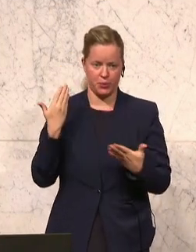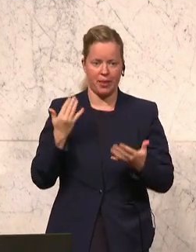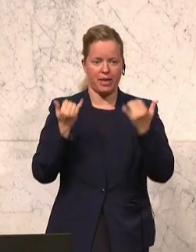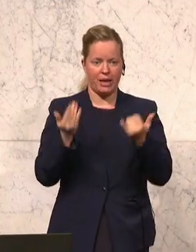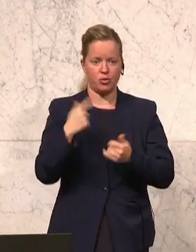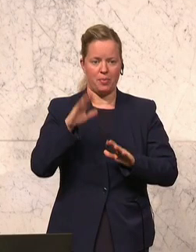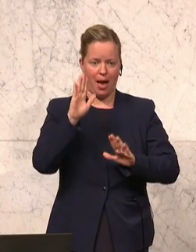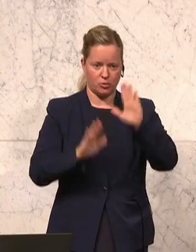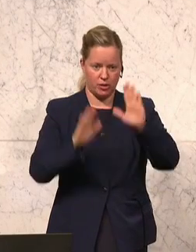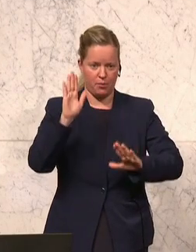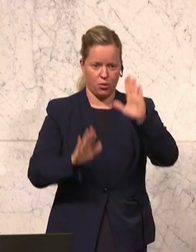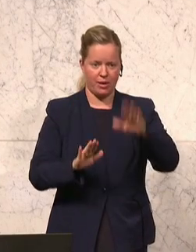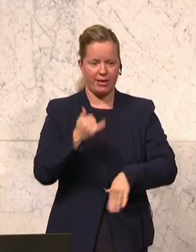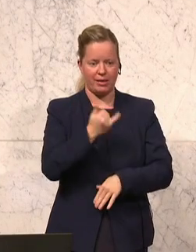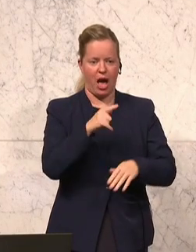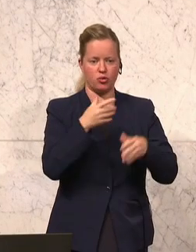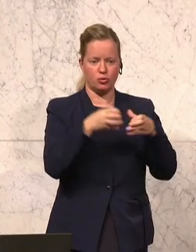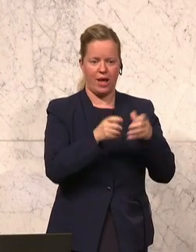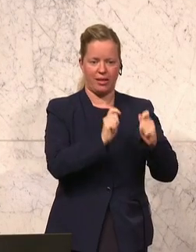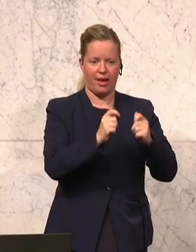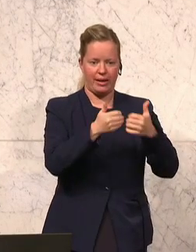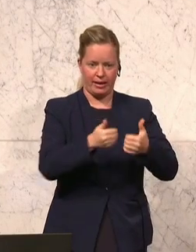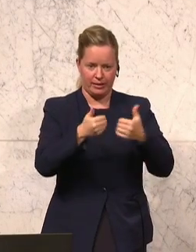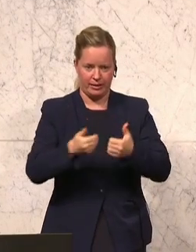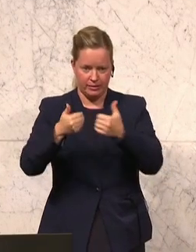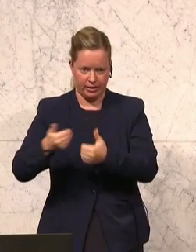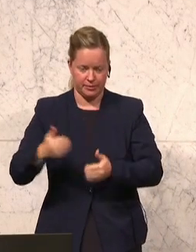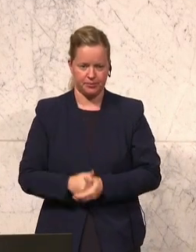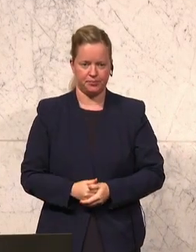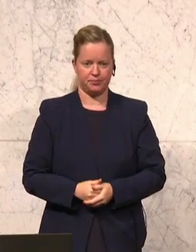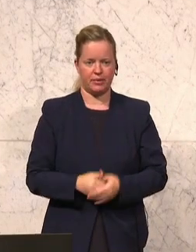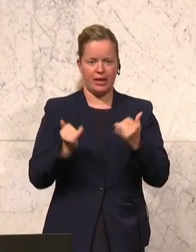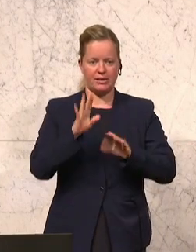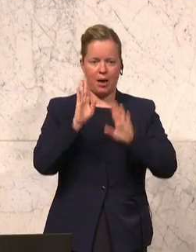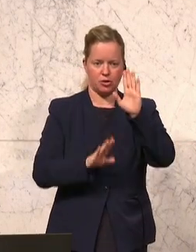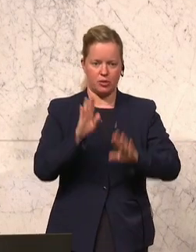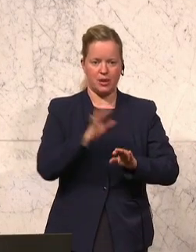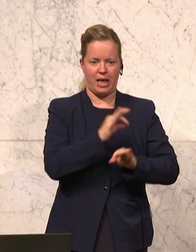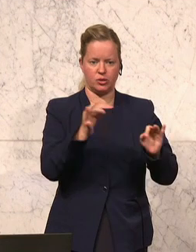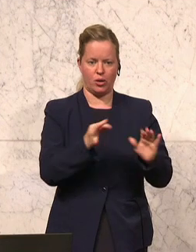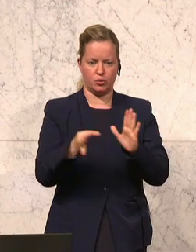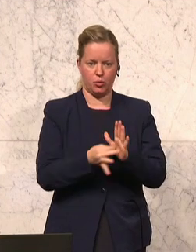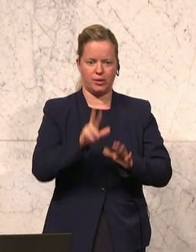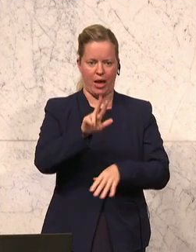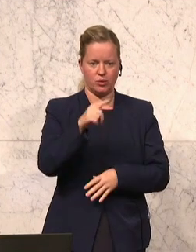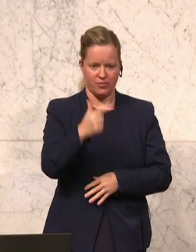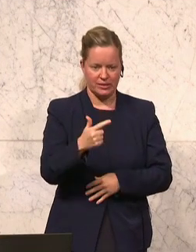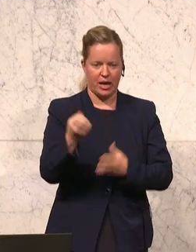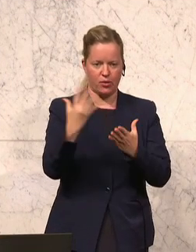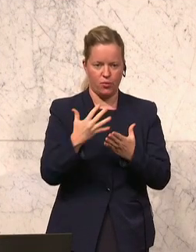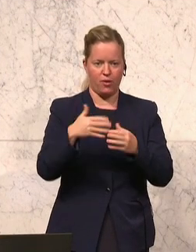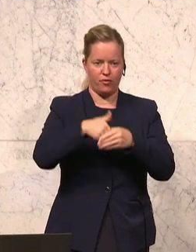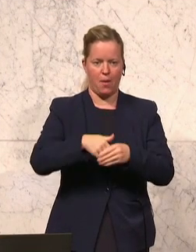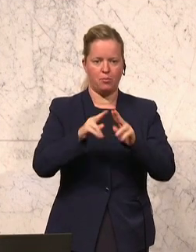Dann komme ich zur Abstimmung, die ich über jeden Ausschussantrag getrennt vornehme. Wir gelangen nun zur Abstimmung in den Tagesordnungspunkt 23, Entwurf